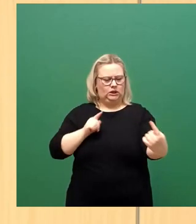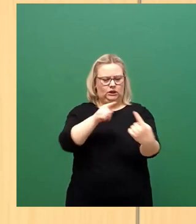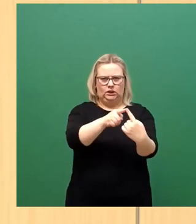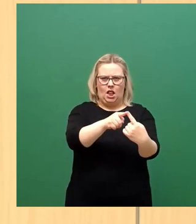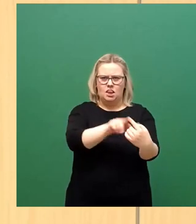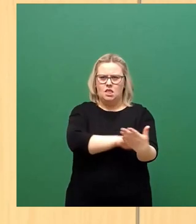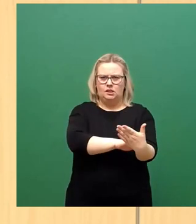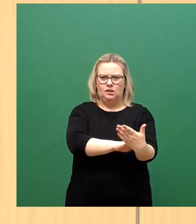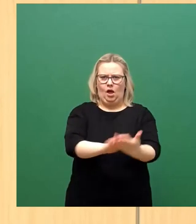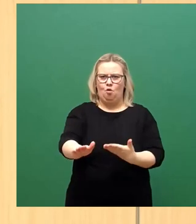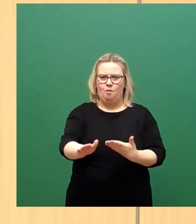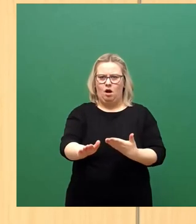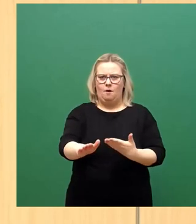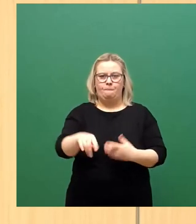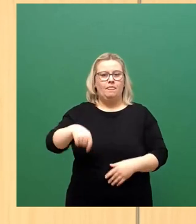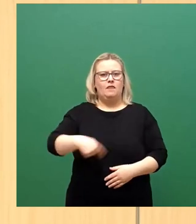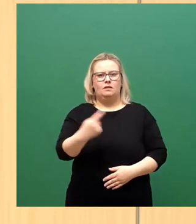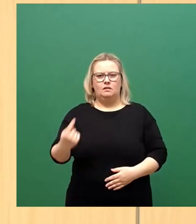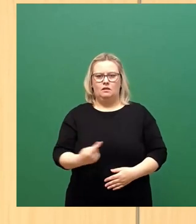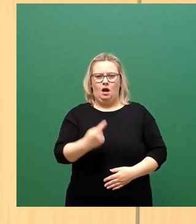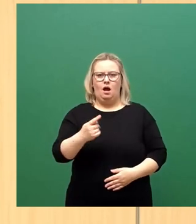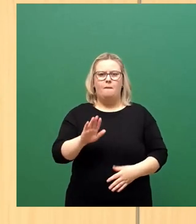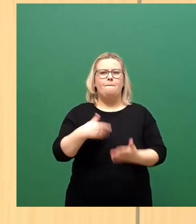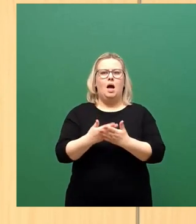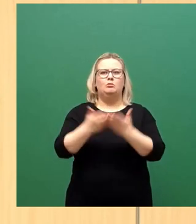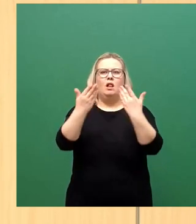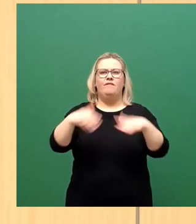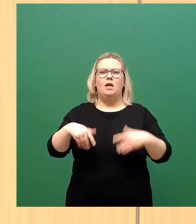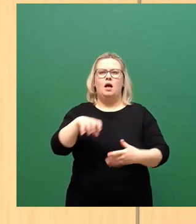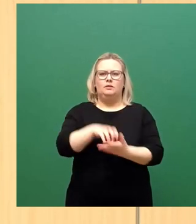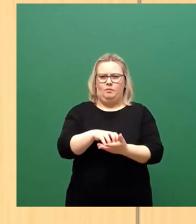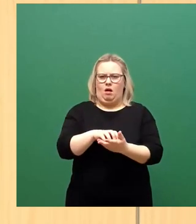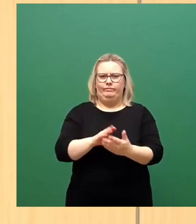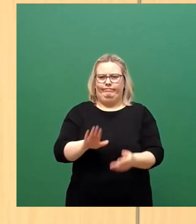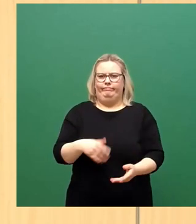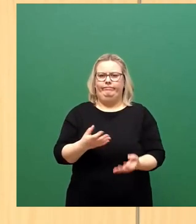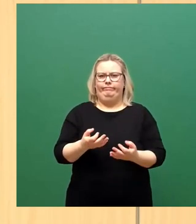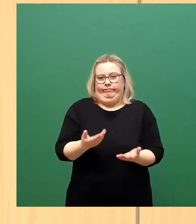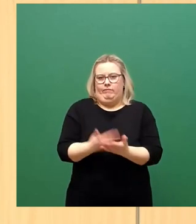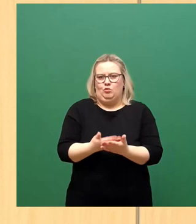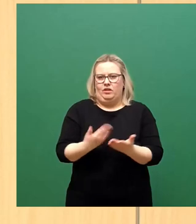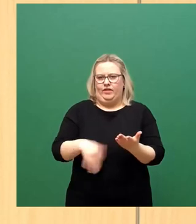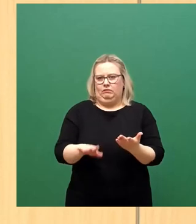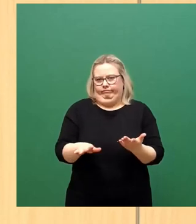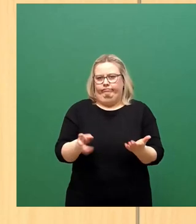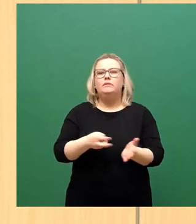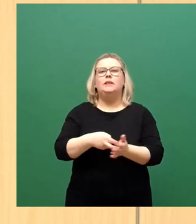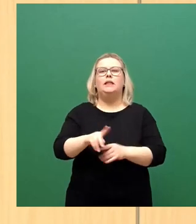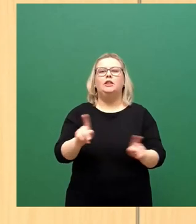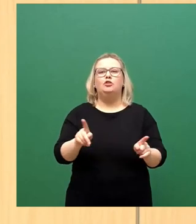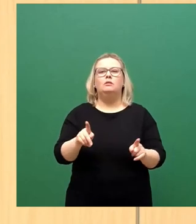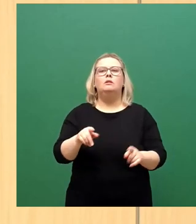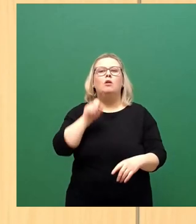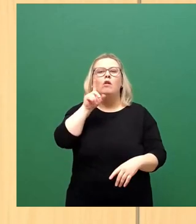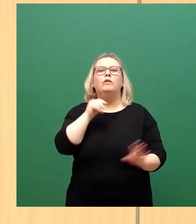Dieses Jahr hat man einmal mehr an dem Beispiel der Weihnachtsmärkte gesehen, dass das nicht möglich war. Zu oft versäumt wurde.